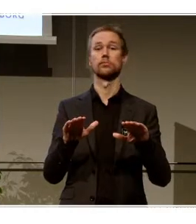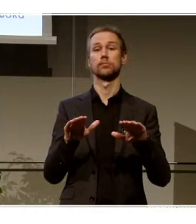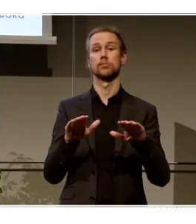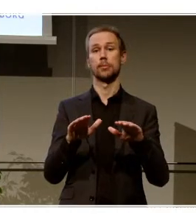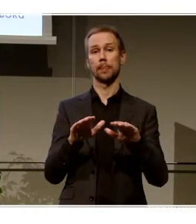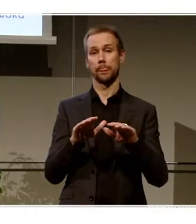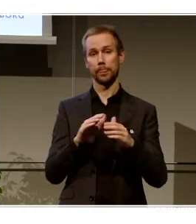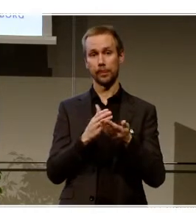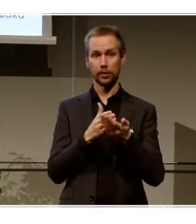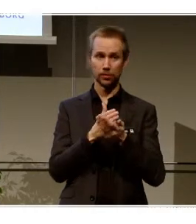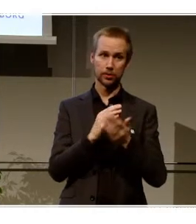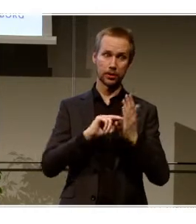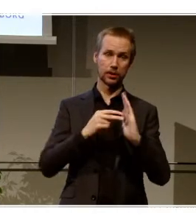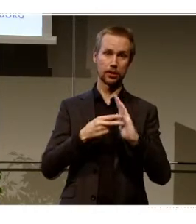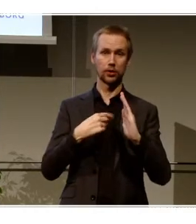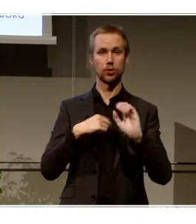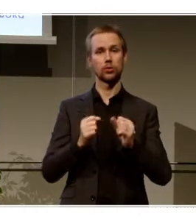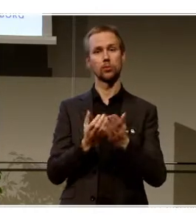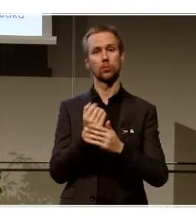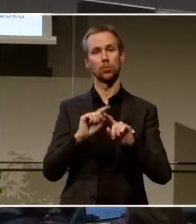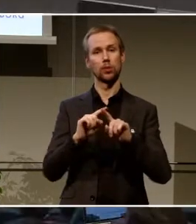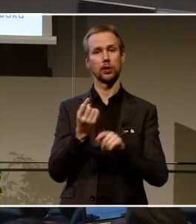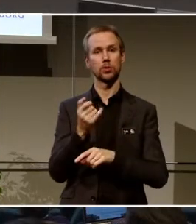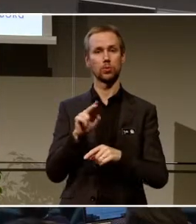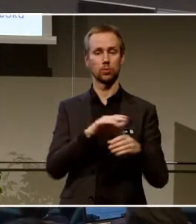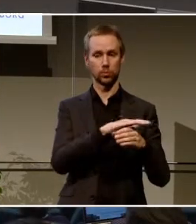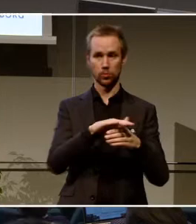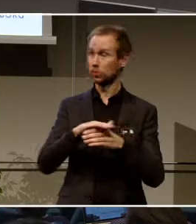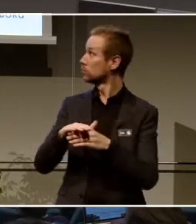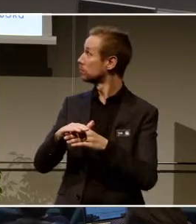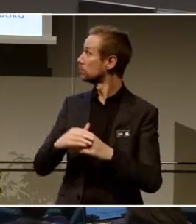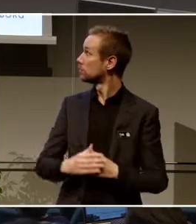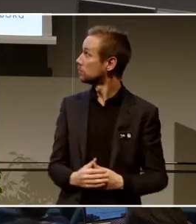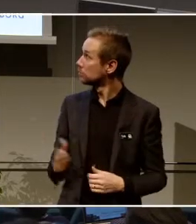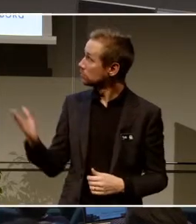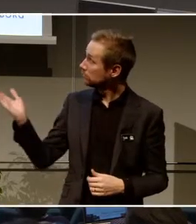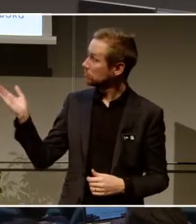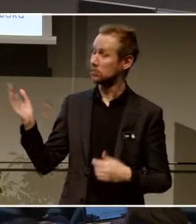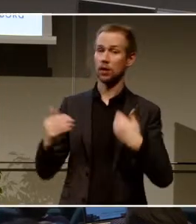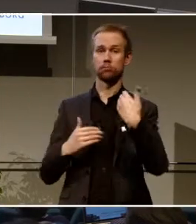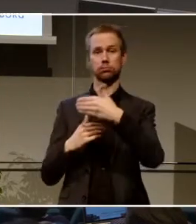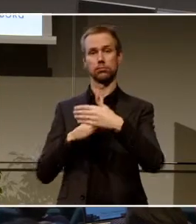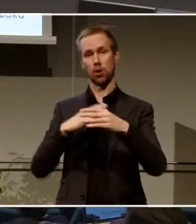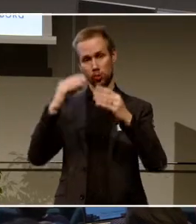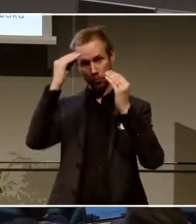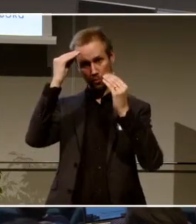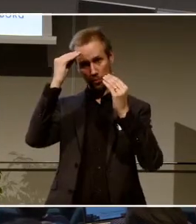zoner. För i ytan så har vi en utbildningsdel här.